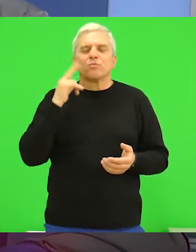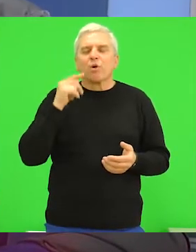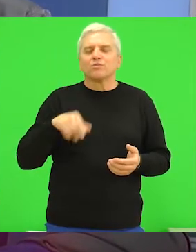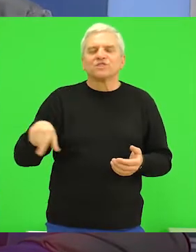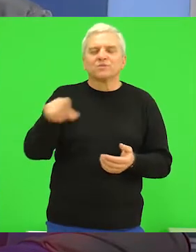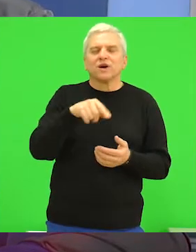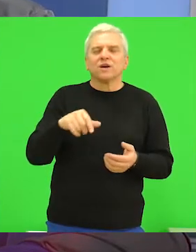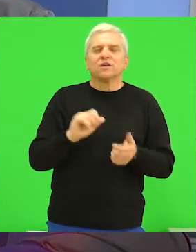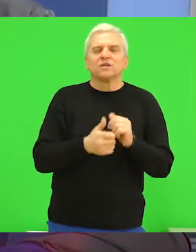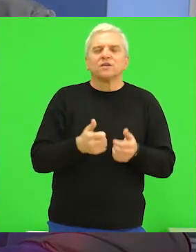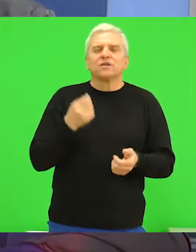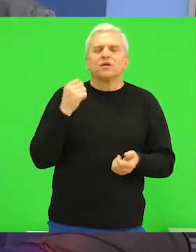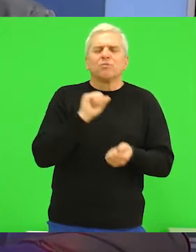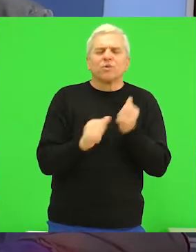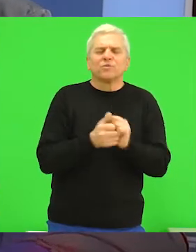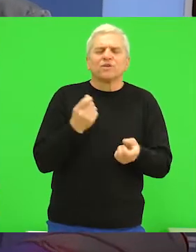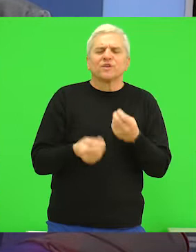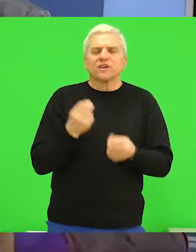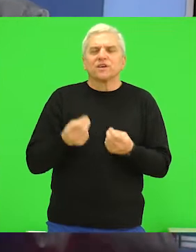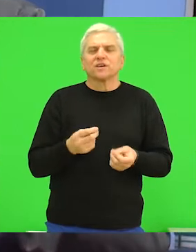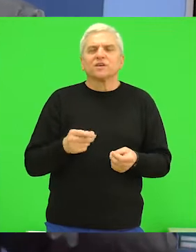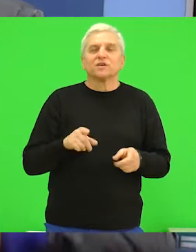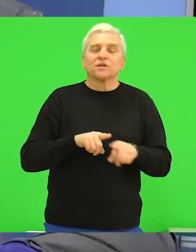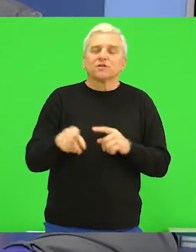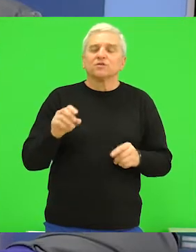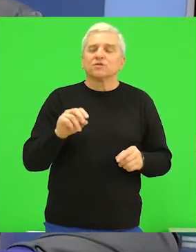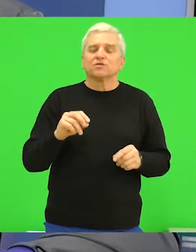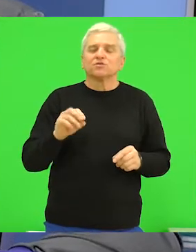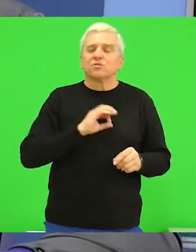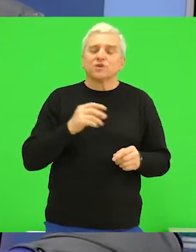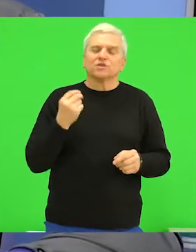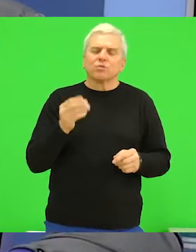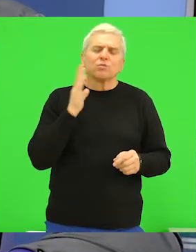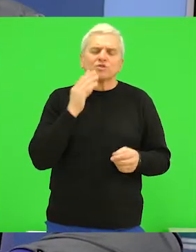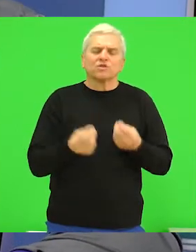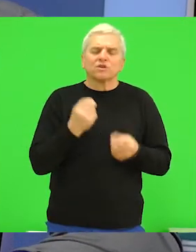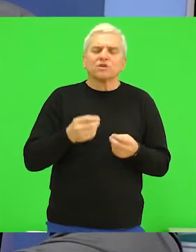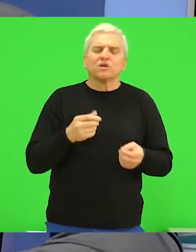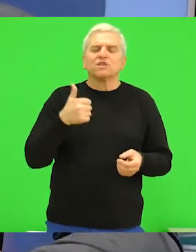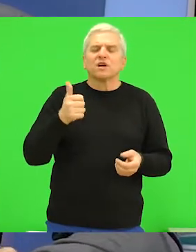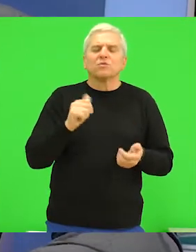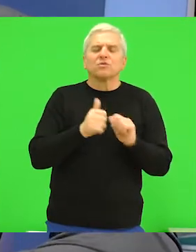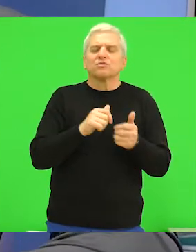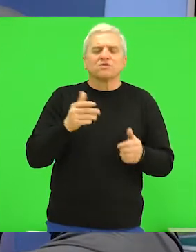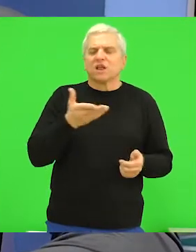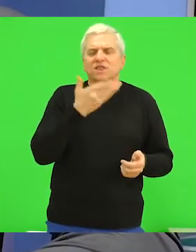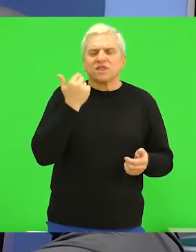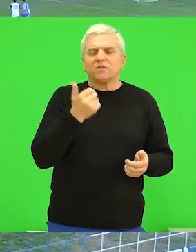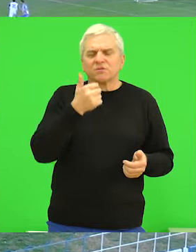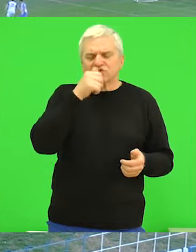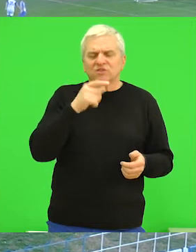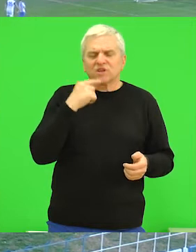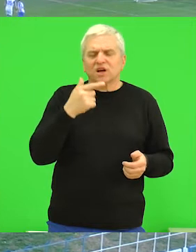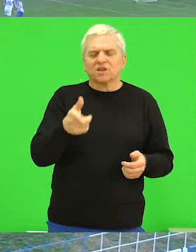na jednoj borbenoj igri, isto Bečejoj na jednoj feri korektonoj igri, a što se tiče utakmice nemam nikakva komentar.